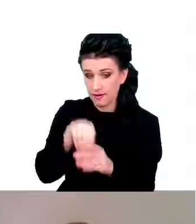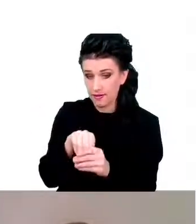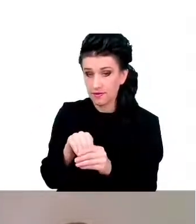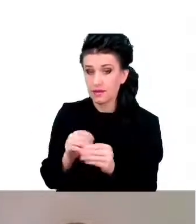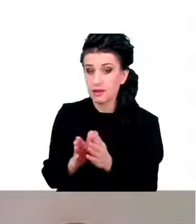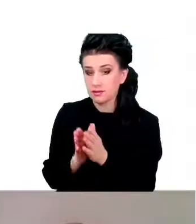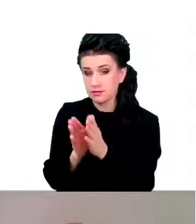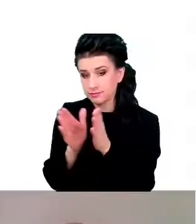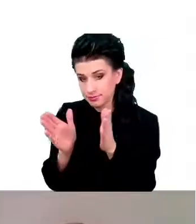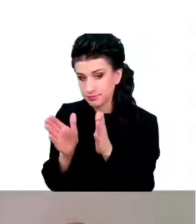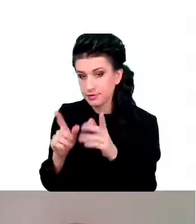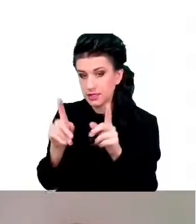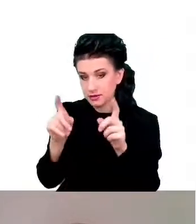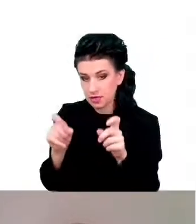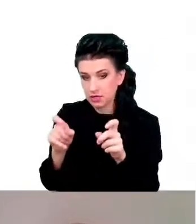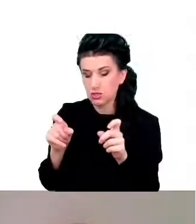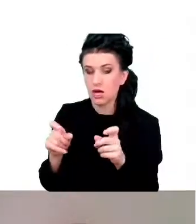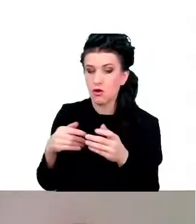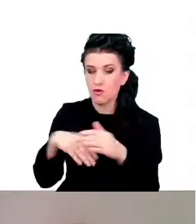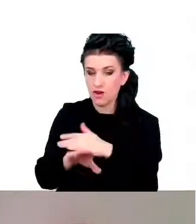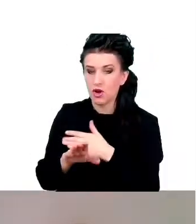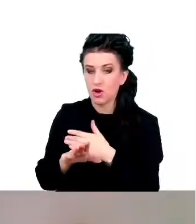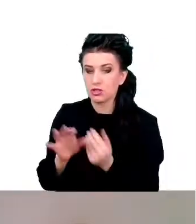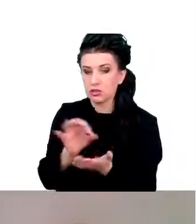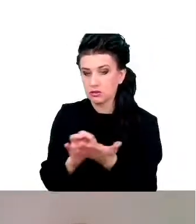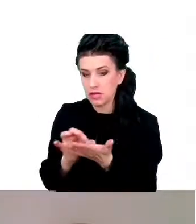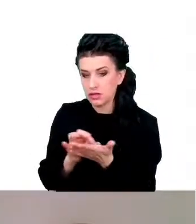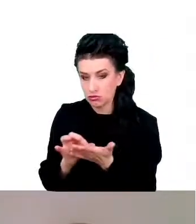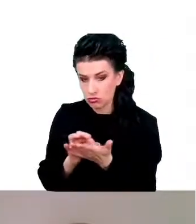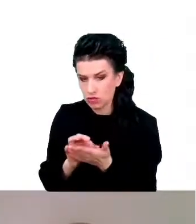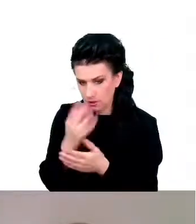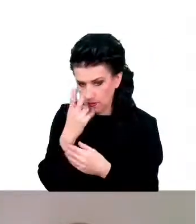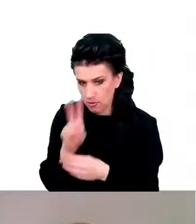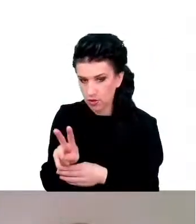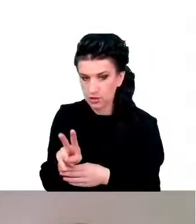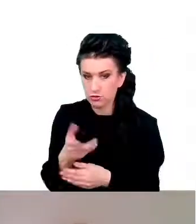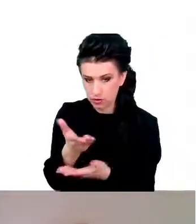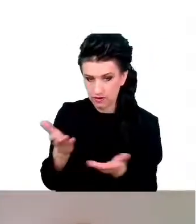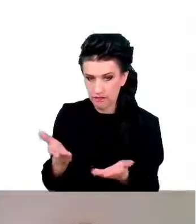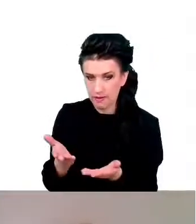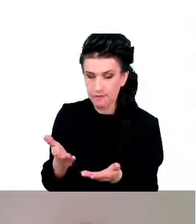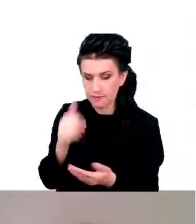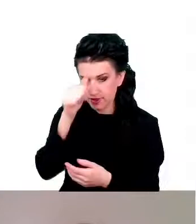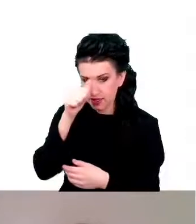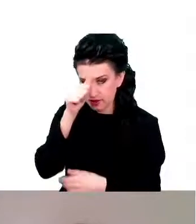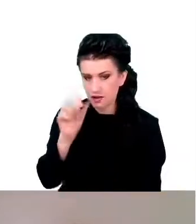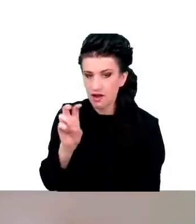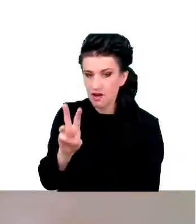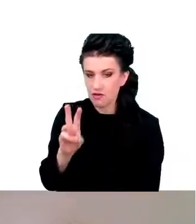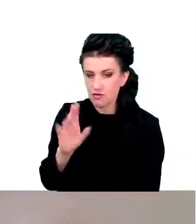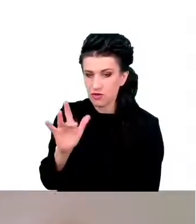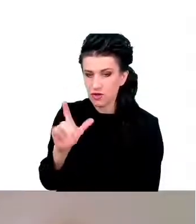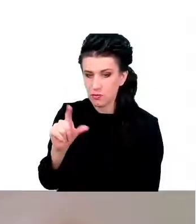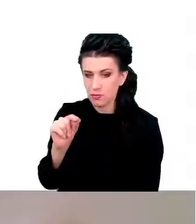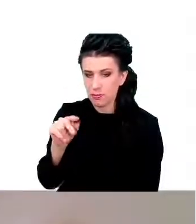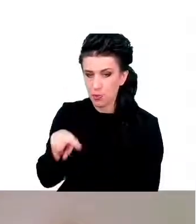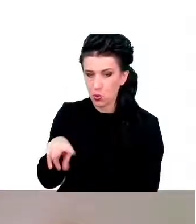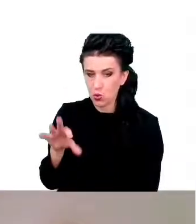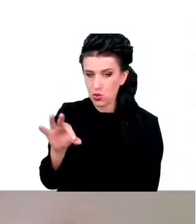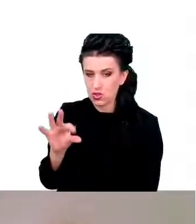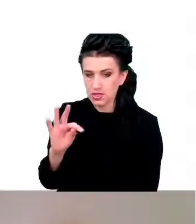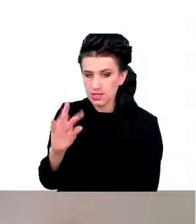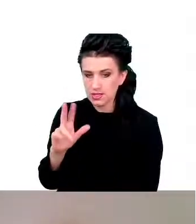wychodzić, tak jak na rysunku, wypustki. Te wypustki łączą się